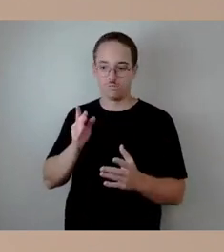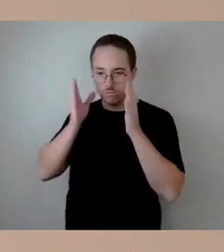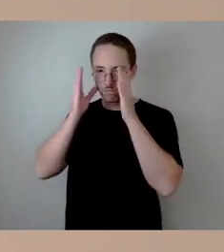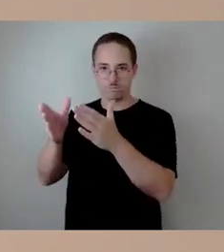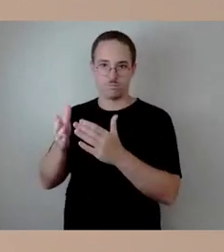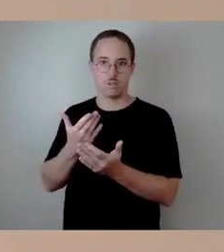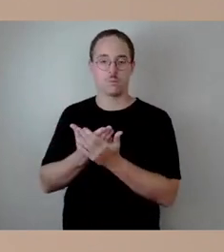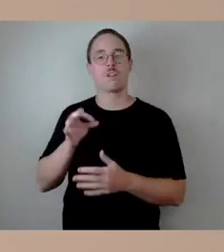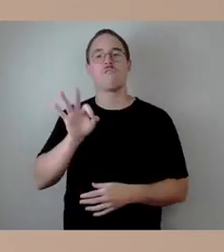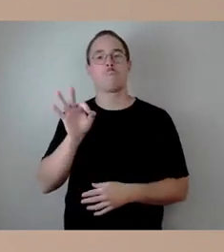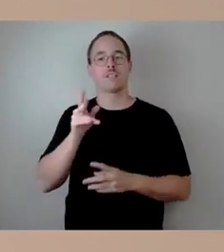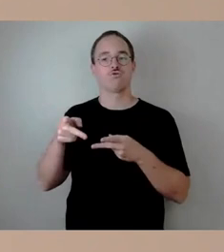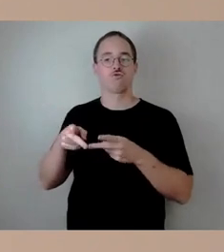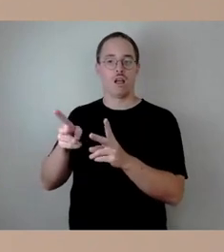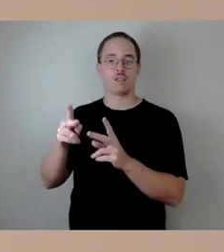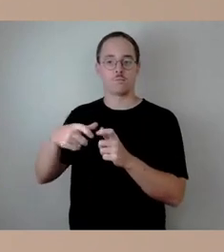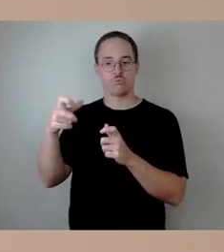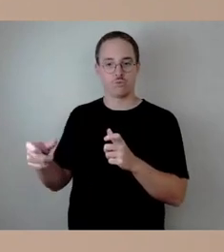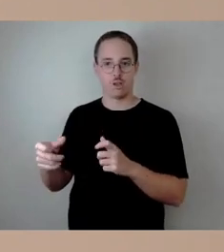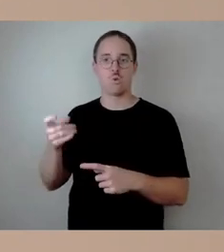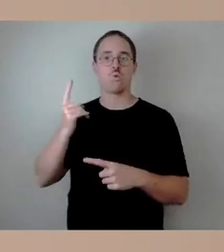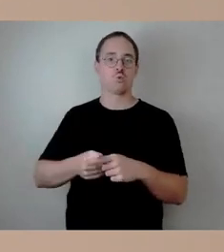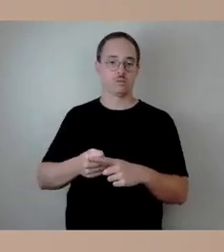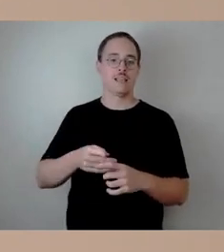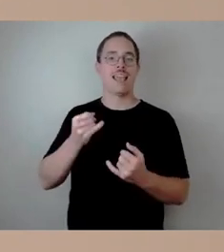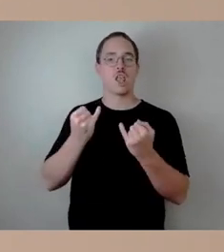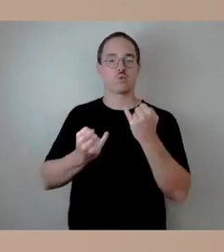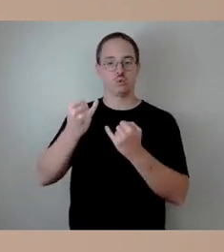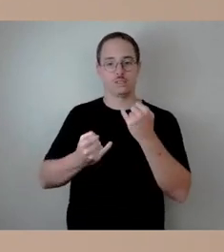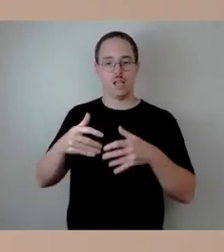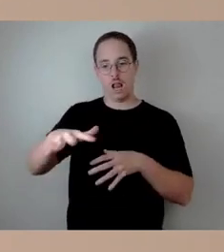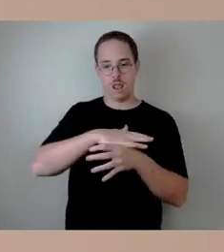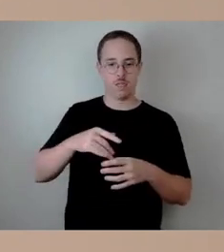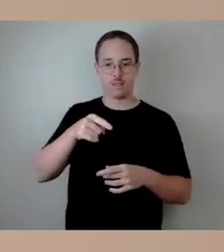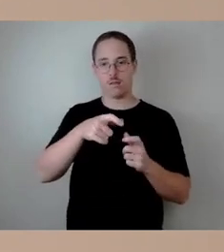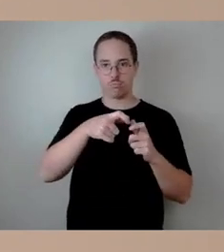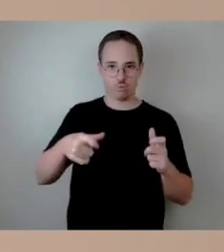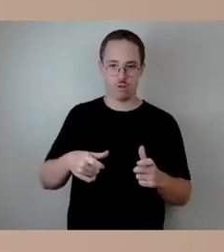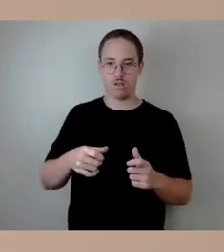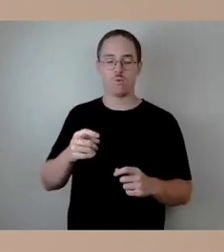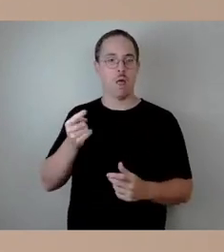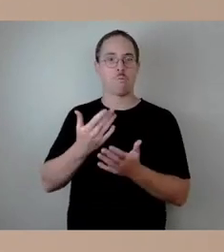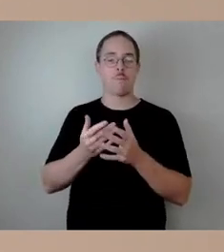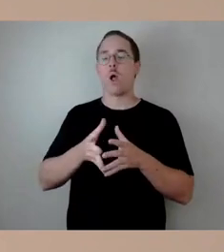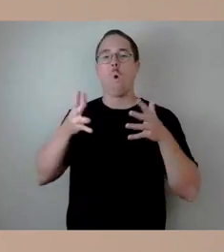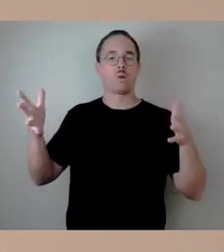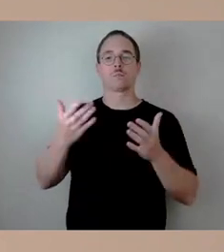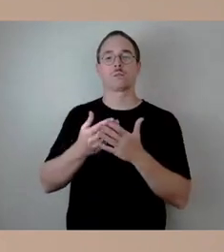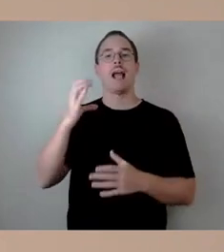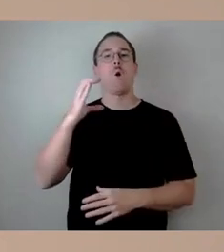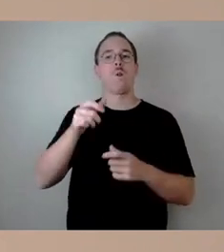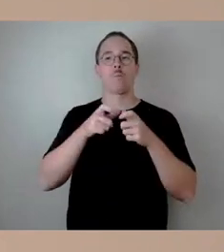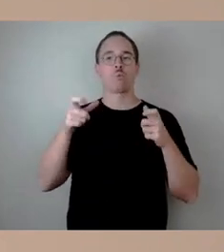genauso wie bei der Brücke über Industriegelände das Gleiche, aber jetzt auch im Großen, jetzt bei der Carola Brücke, dass wir